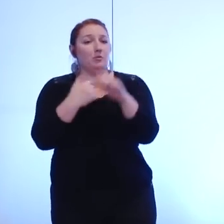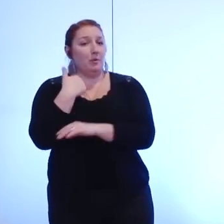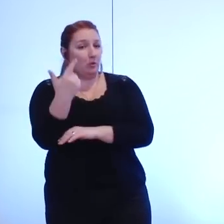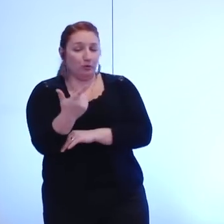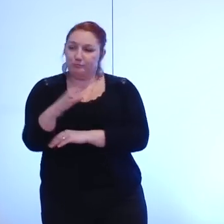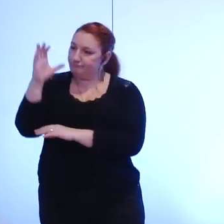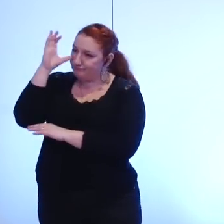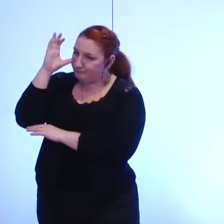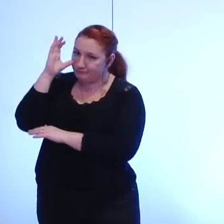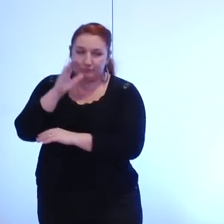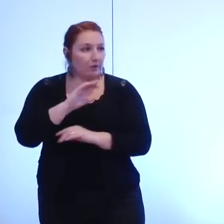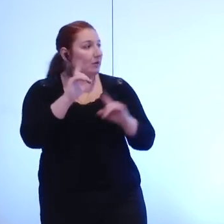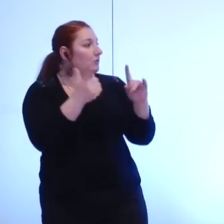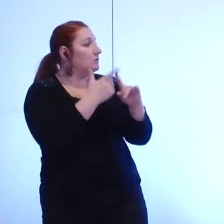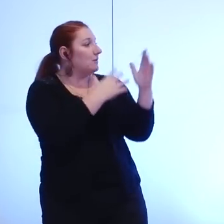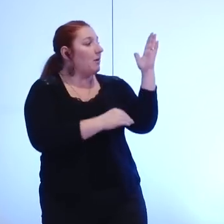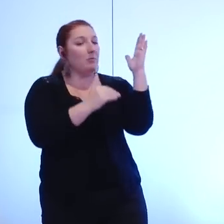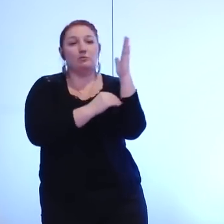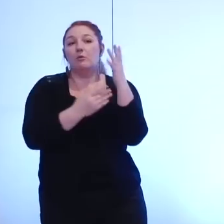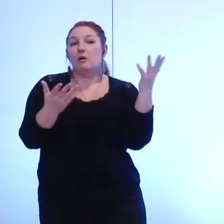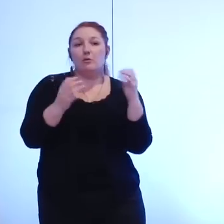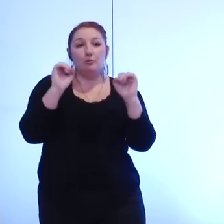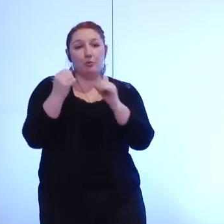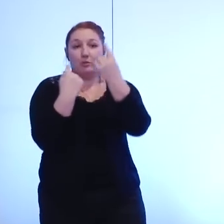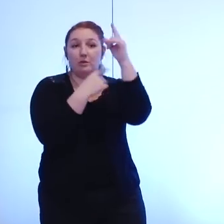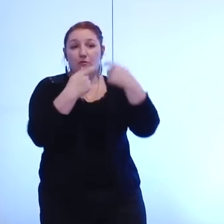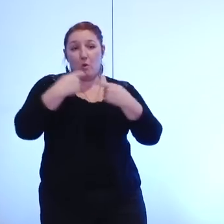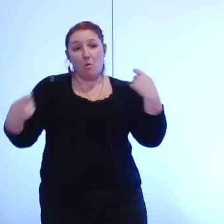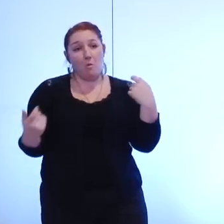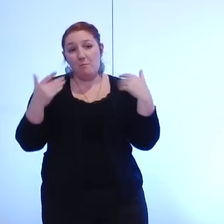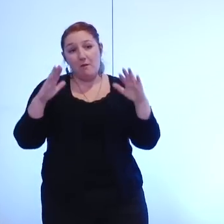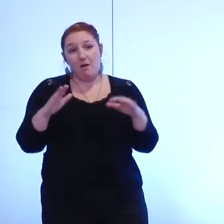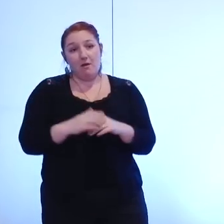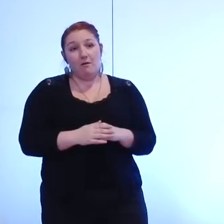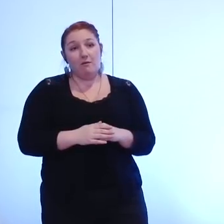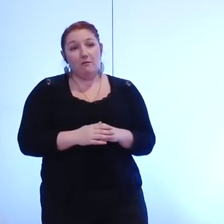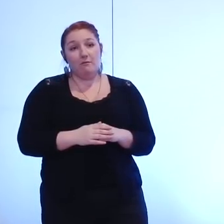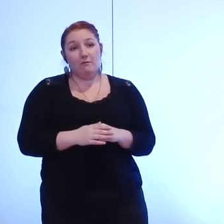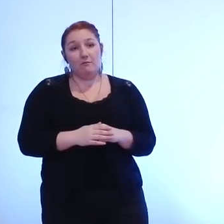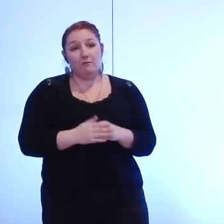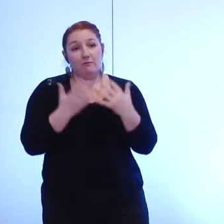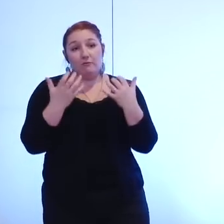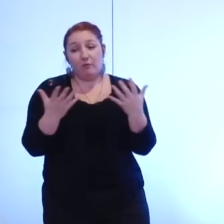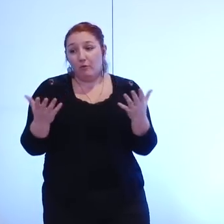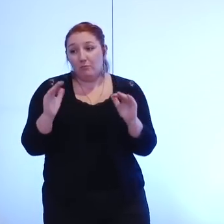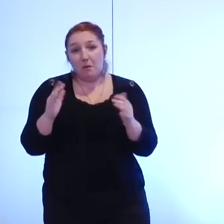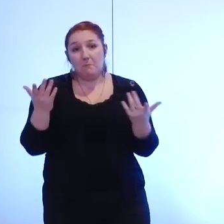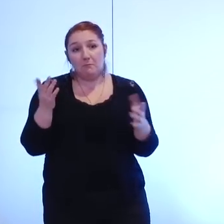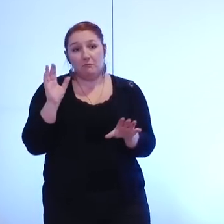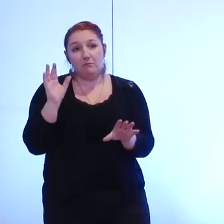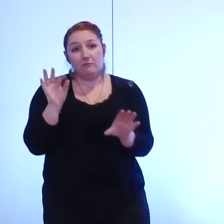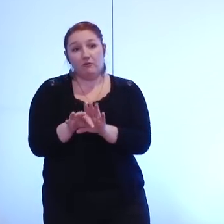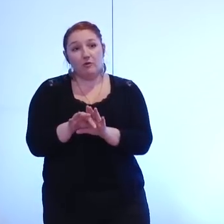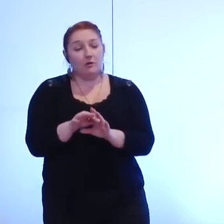alors c'était quand même totalement dans l'esprit vous pouvez le défendre longuement mais c'était le souhaiter que perso je vais